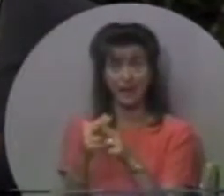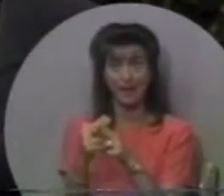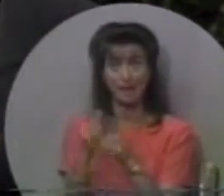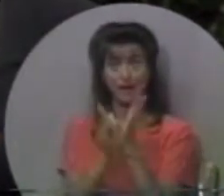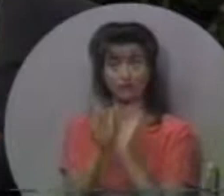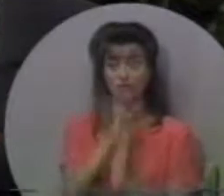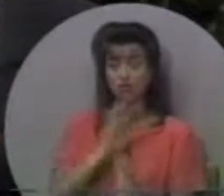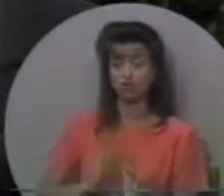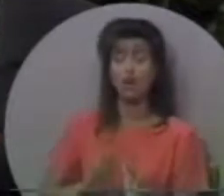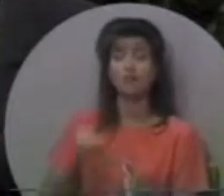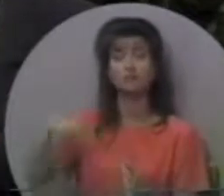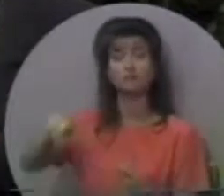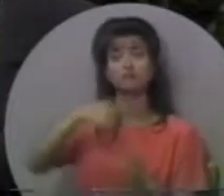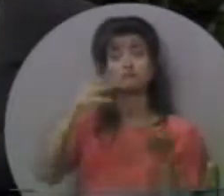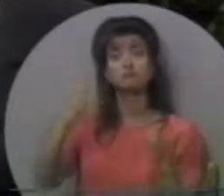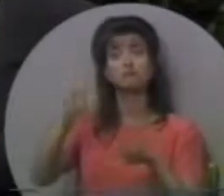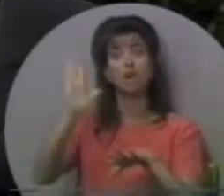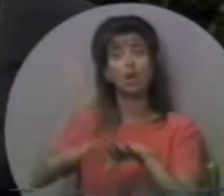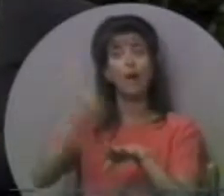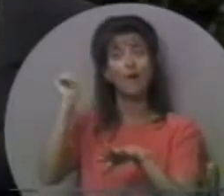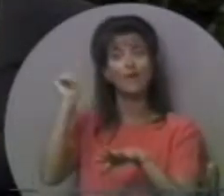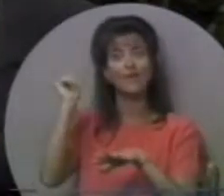Ісуса Христа.